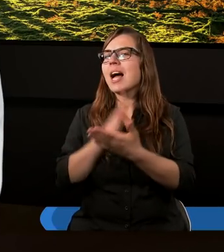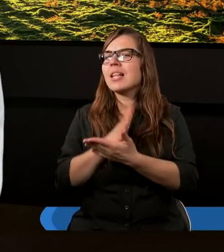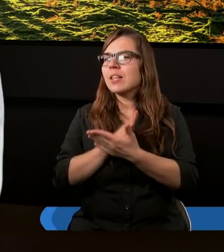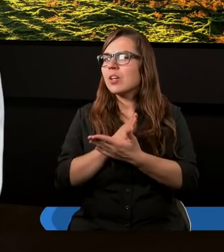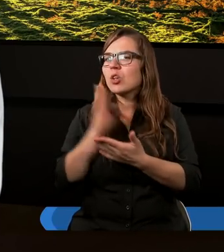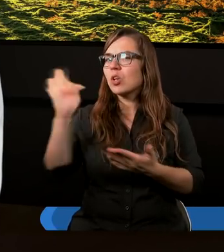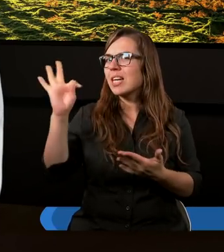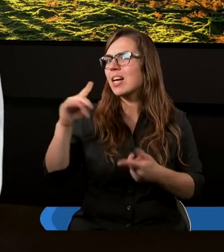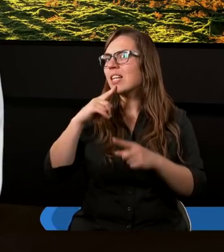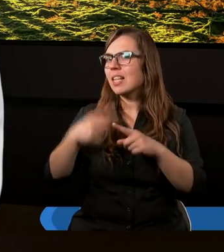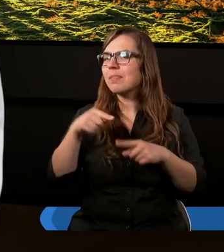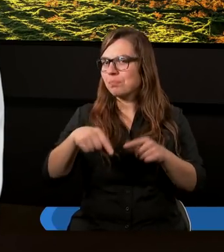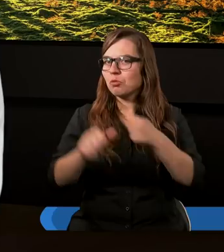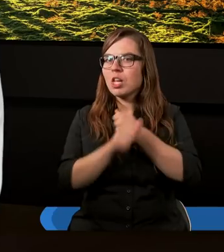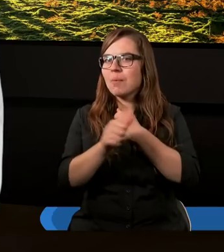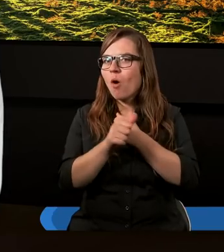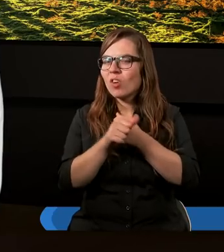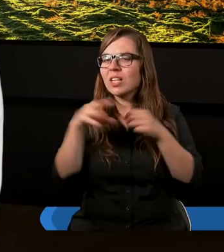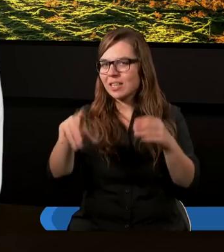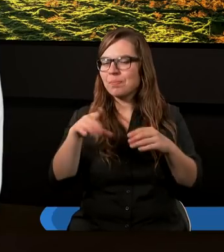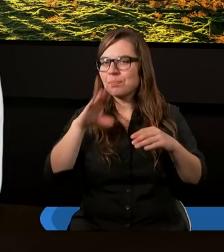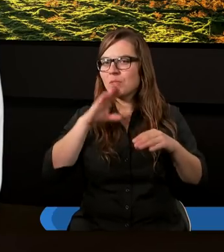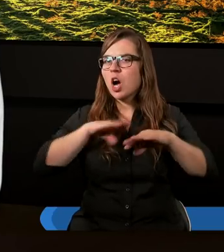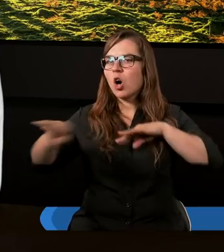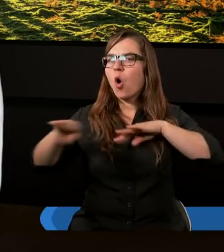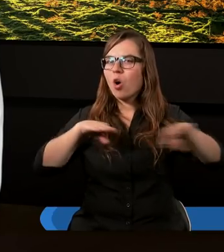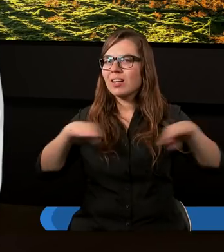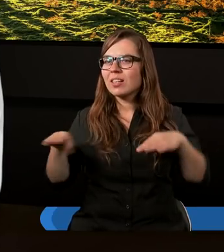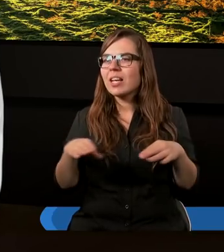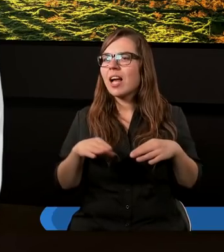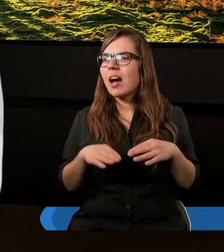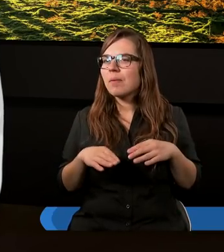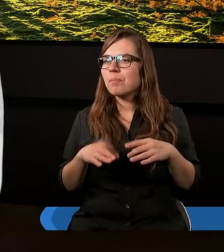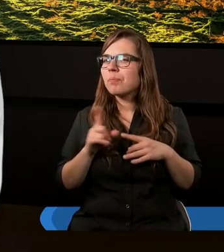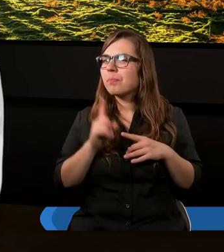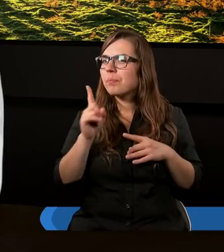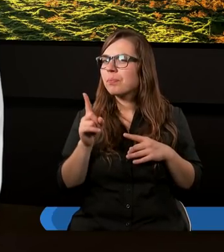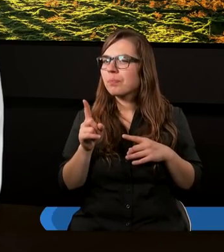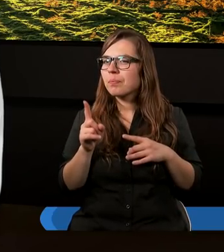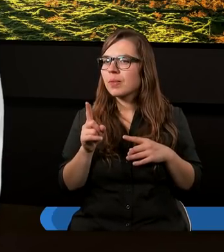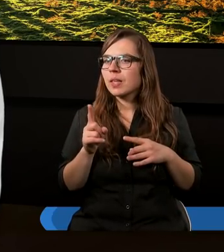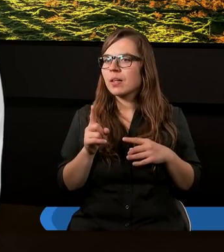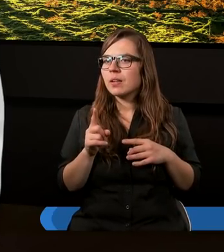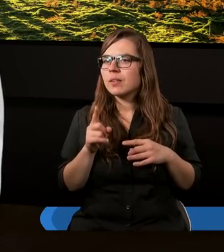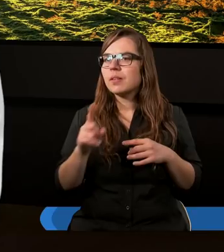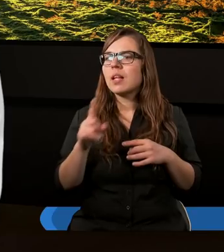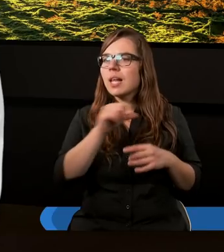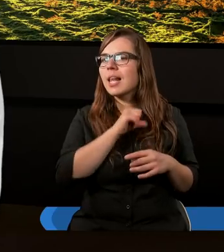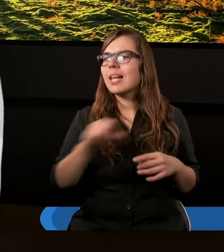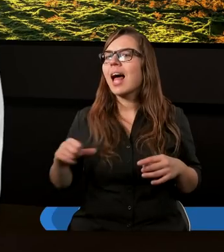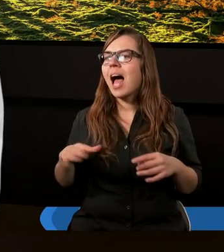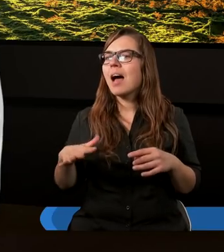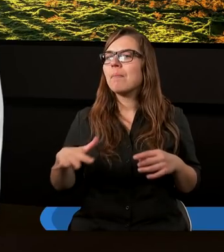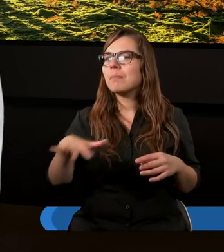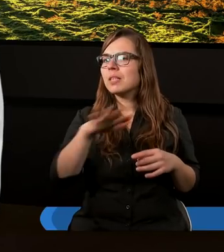jego decyzja tutaj spowodowała ten rozłam. Ale ten rozłam też sami